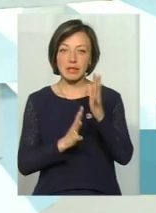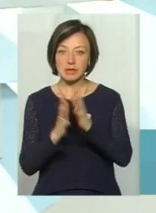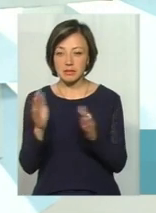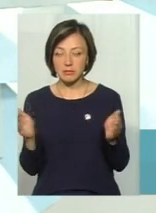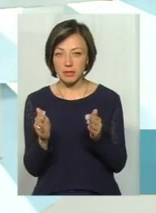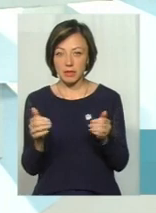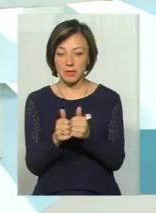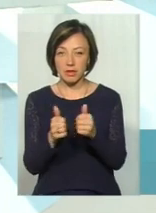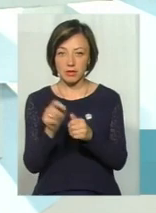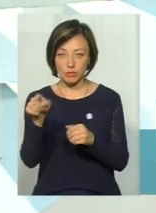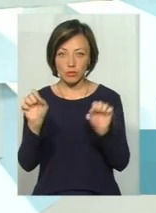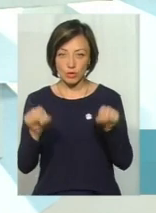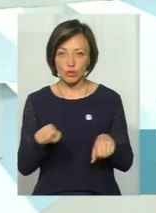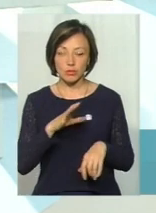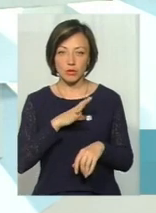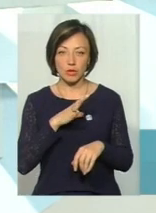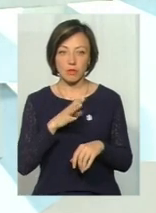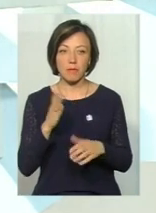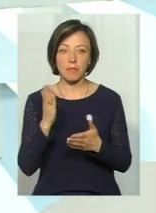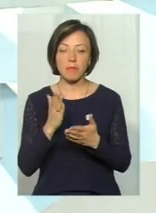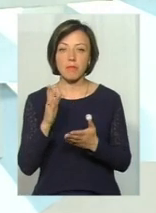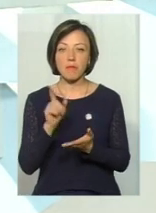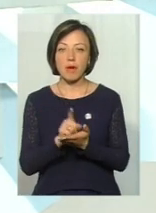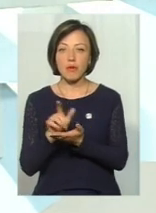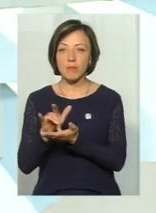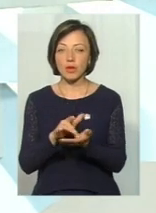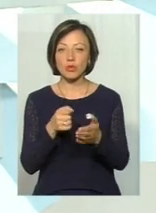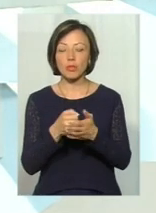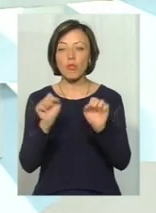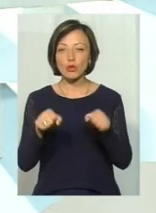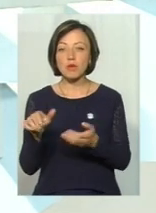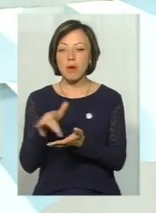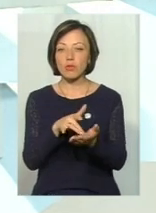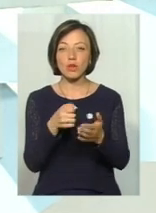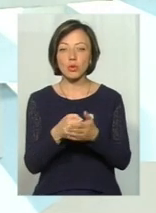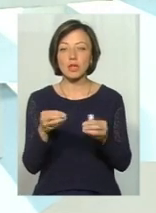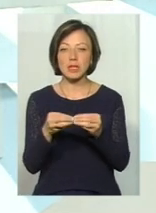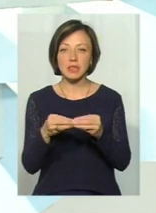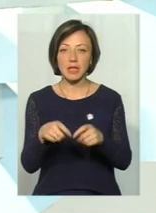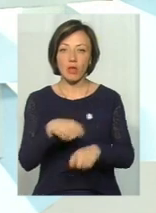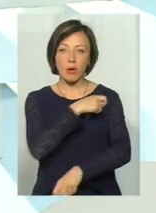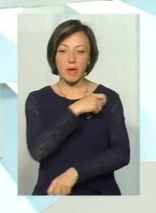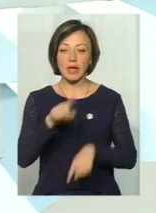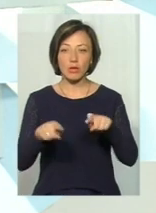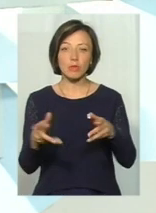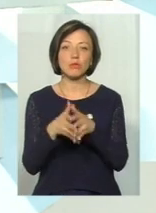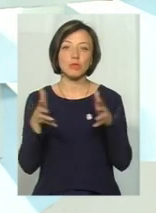десь поблизу. Ось, вони можуть мандрувати до 10 кілометрів, я так вважаю, інколи і більше.